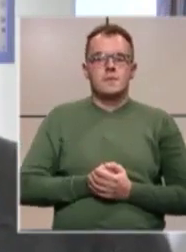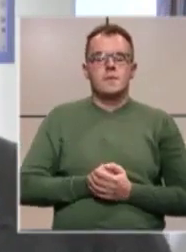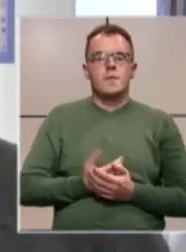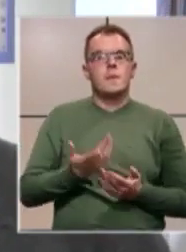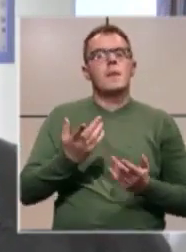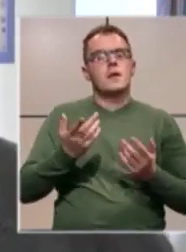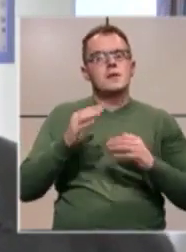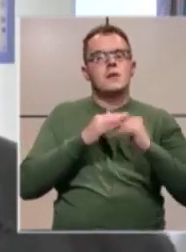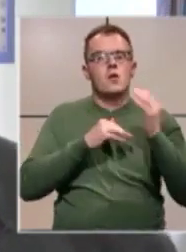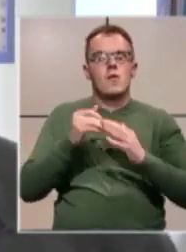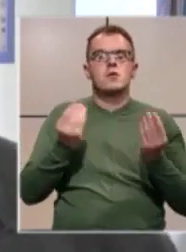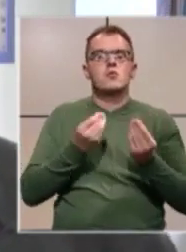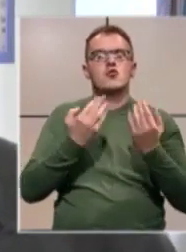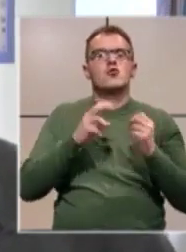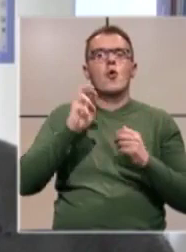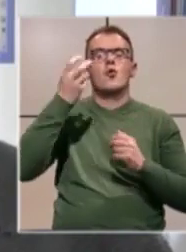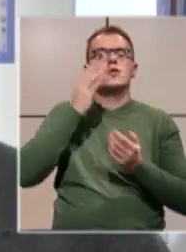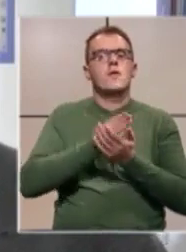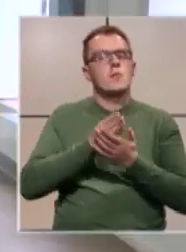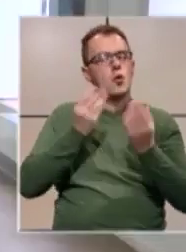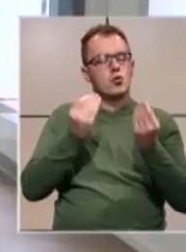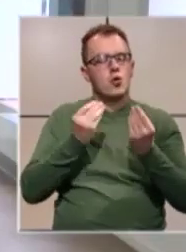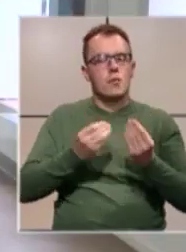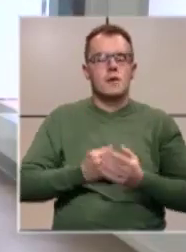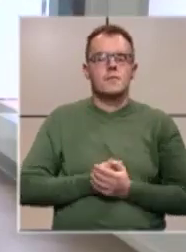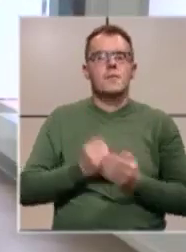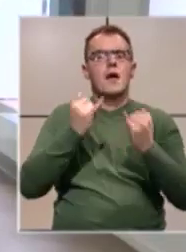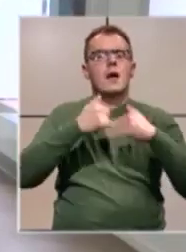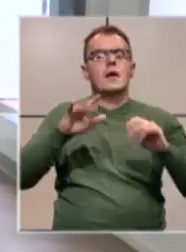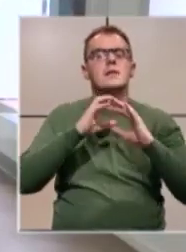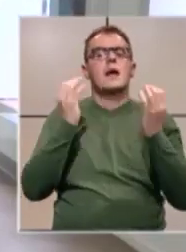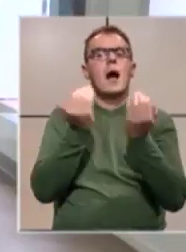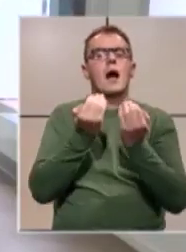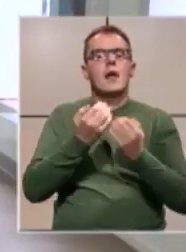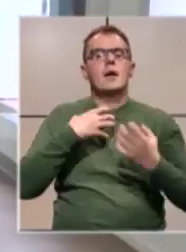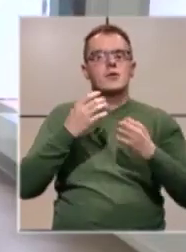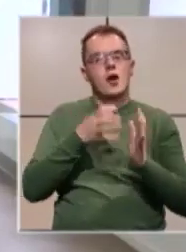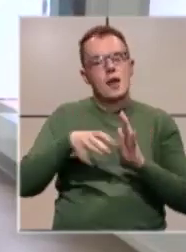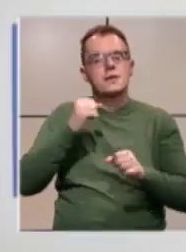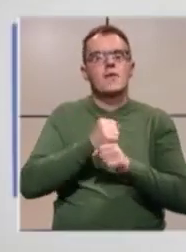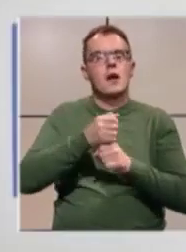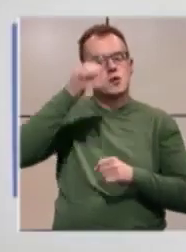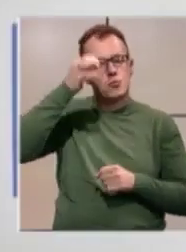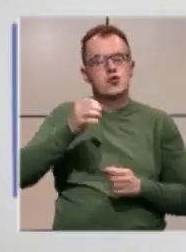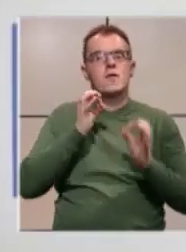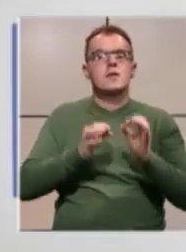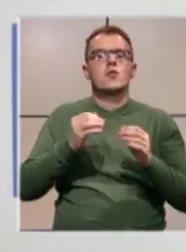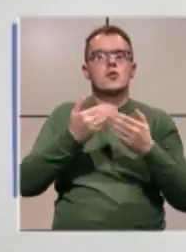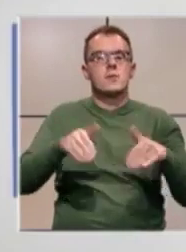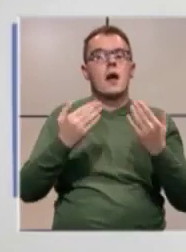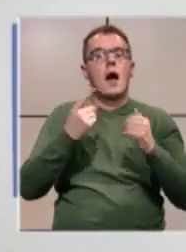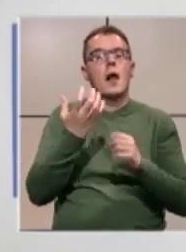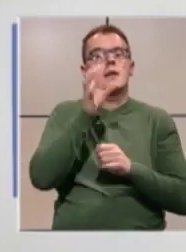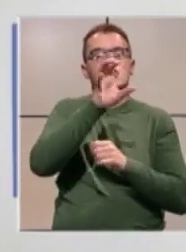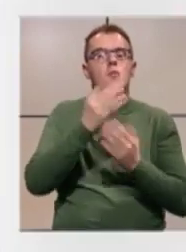Izuzetno smo zadovoljni što je odaziv bio vrlo dobar. Gradska galera je Bihać nastavlja radu za obavezno poštivanje sigurnosnih mjera, a